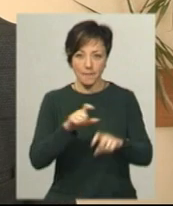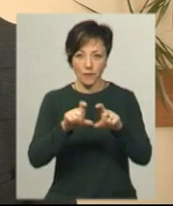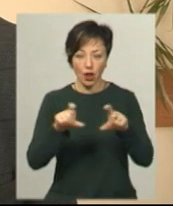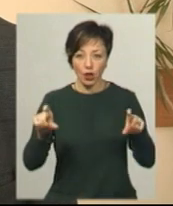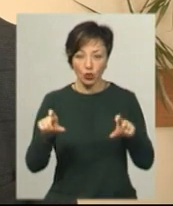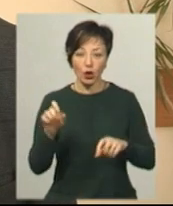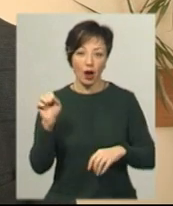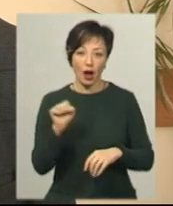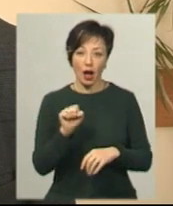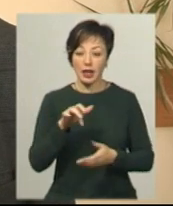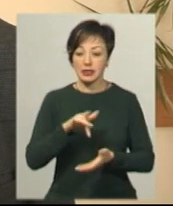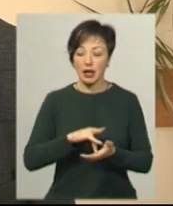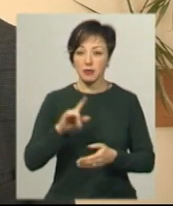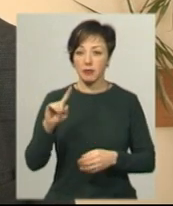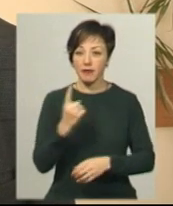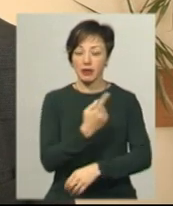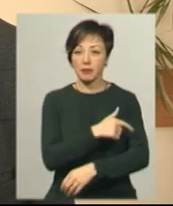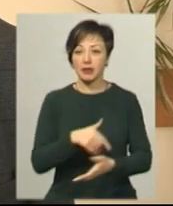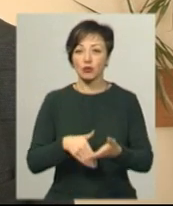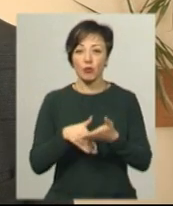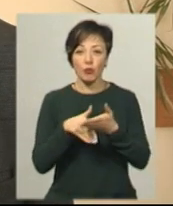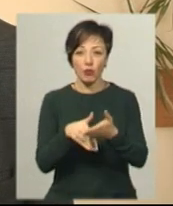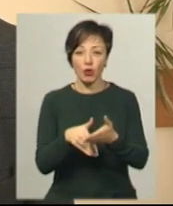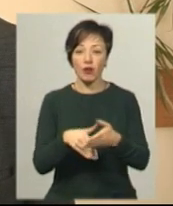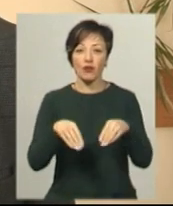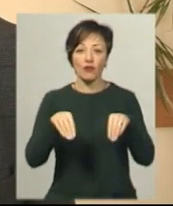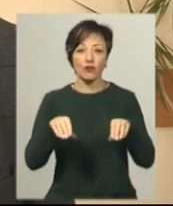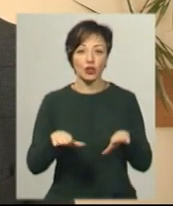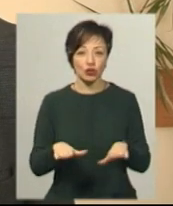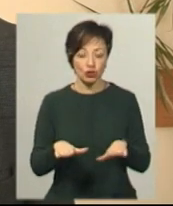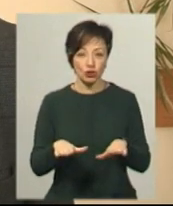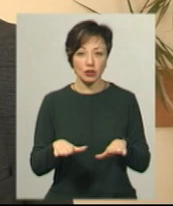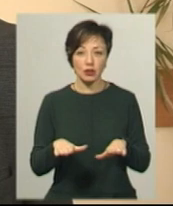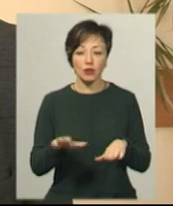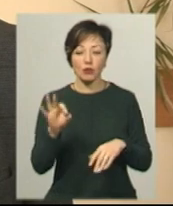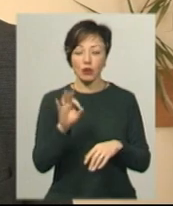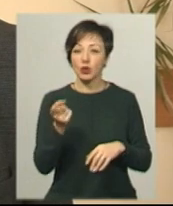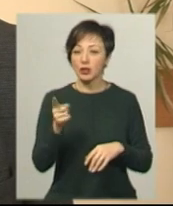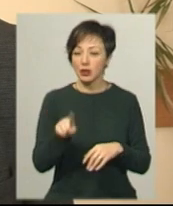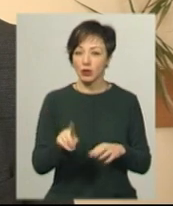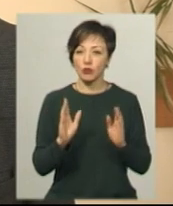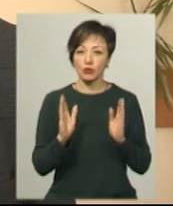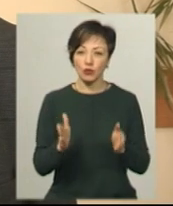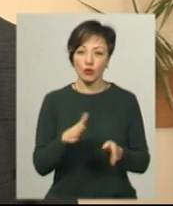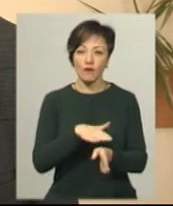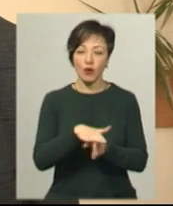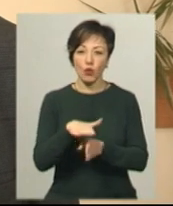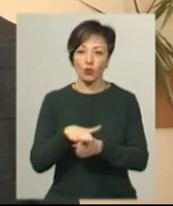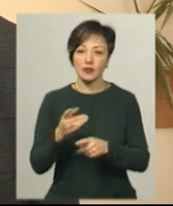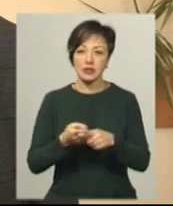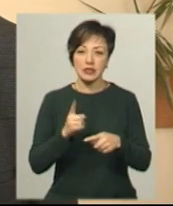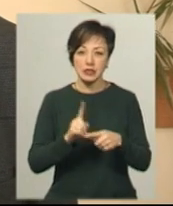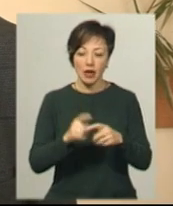А центри первинної медико-санітарної допомоги вирішили про те, що вони будуть виконувати ці